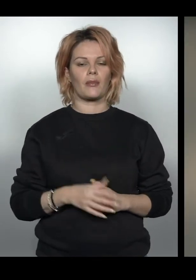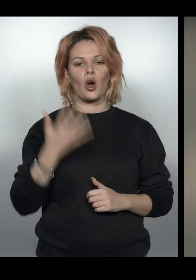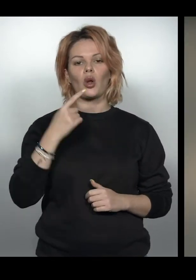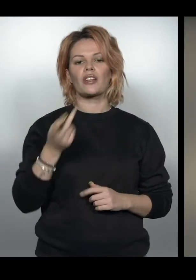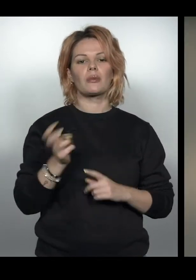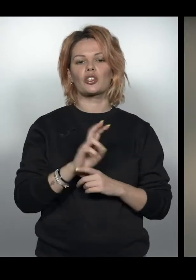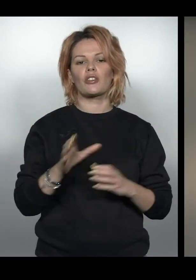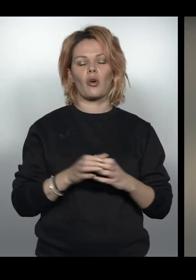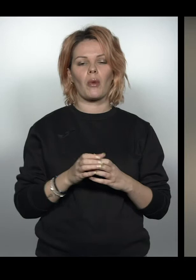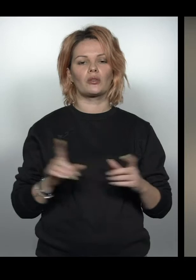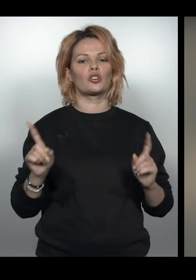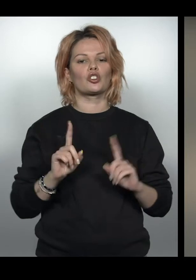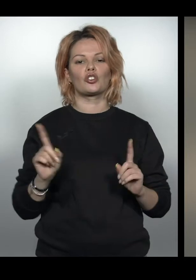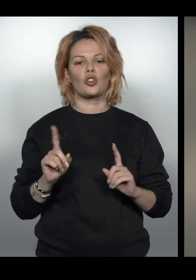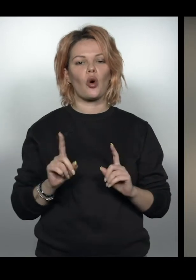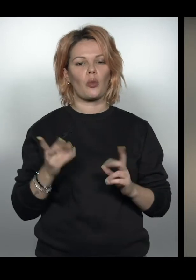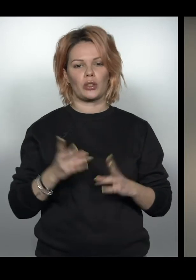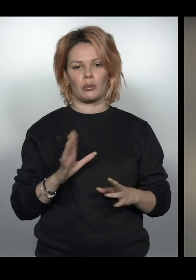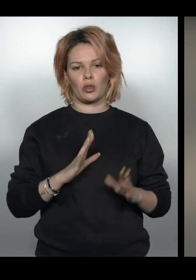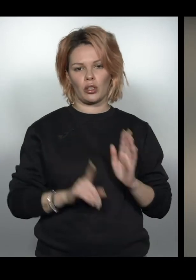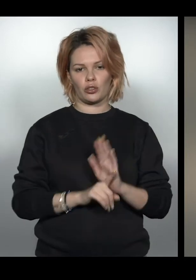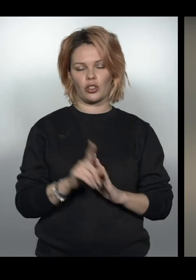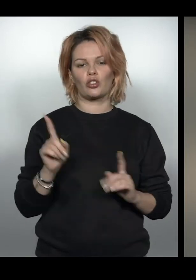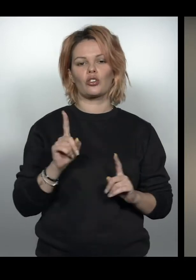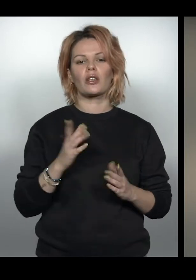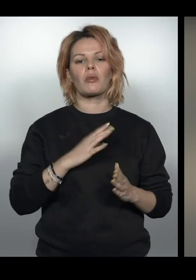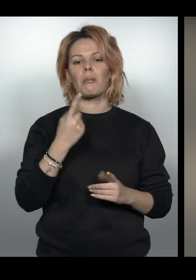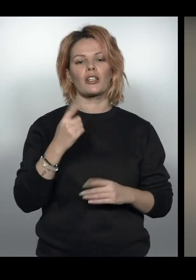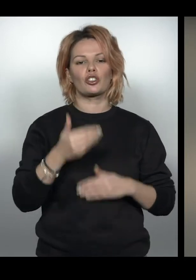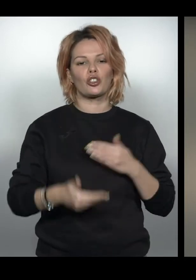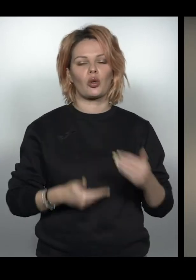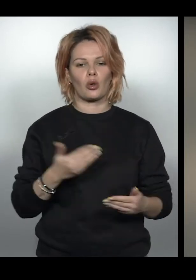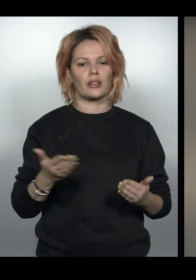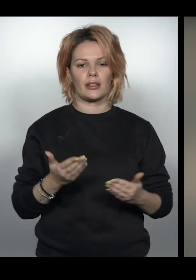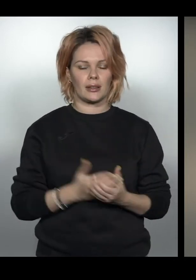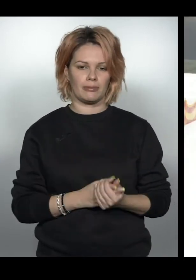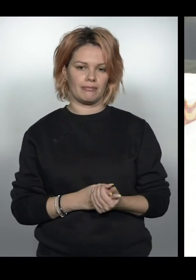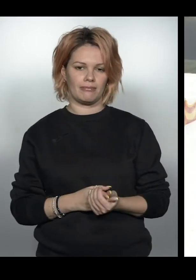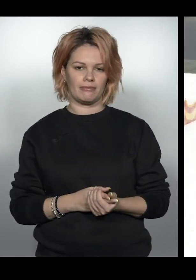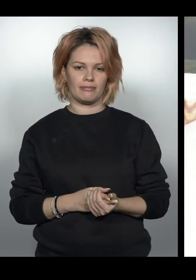Коли ви прийшли в команду, розкажіть, з чого треба було починати? Які були ваші перші кроки?